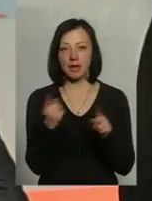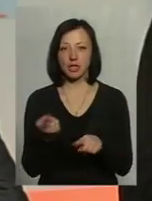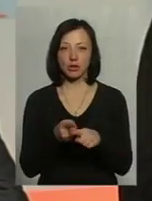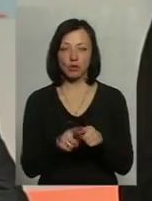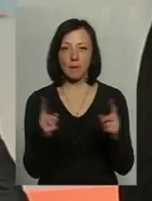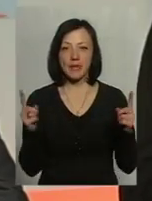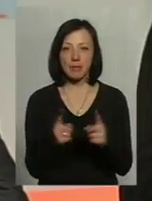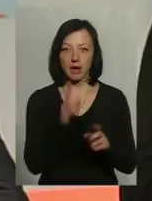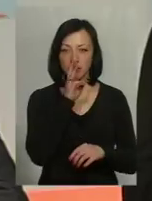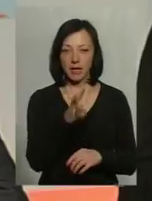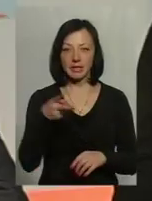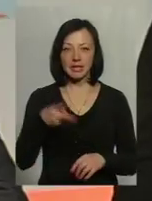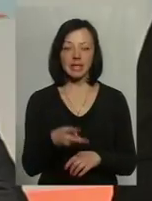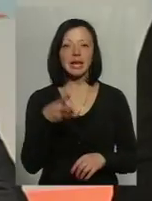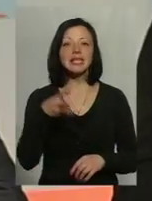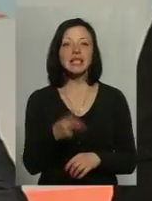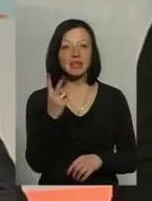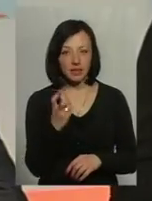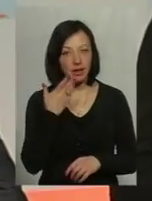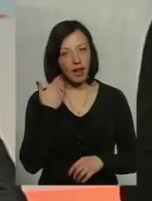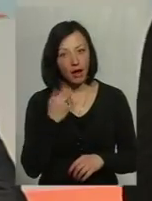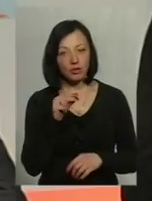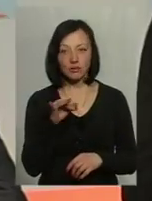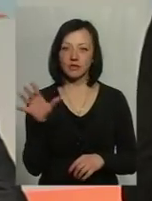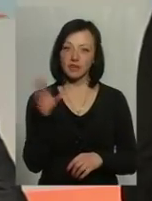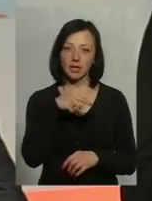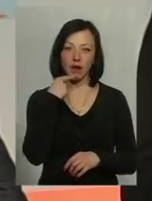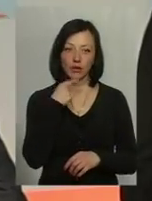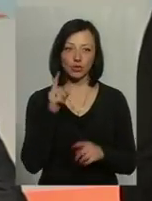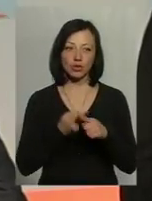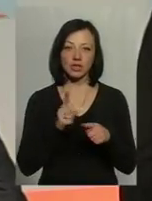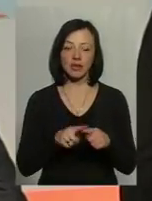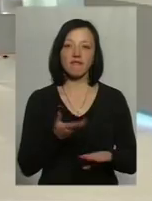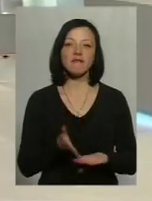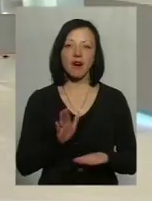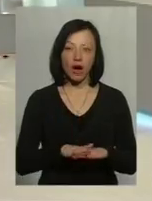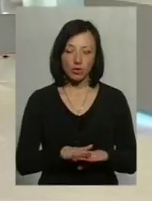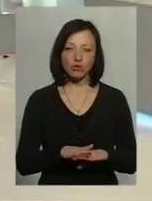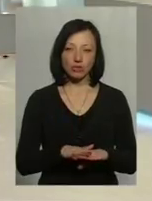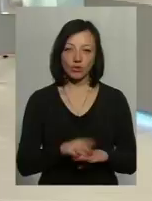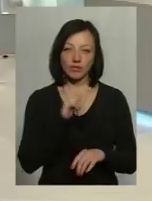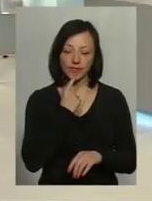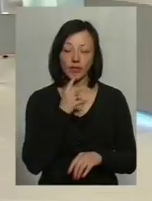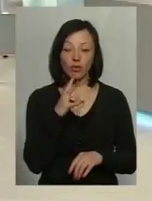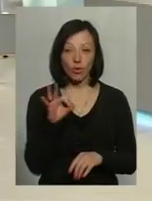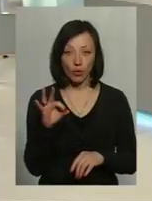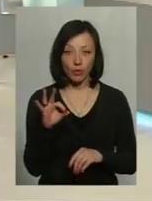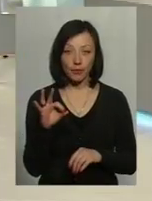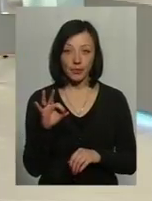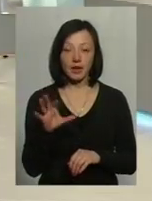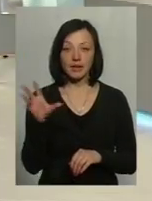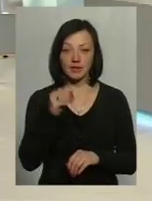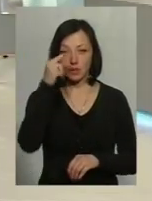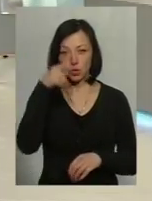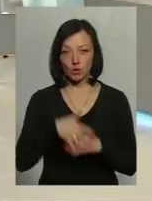мінімальну заробітну плату 3200, чи далося вам це легко? Всі кажуть, що це важко, і скрутно, так далі, але разом з тим всі